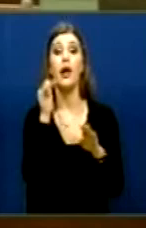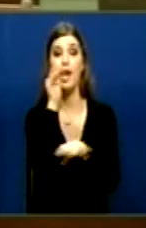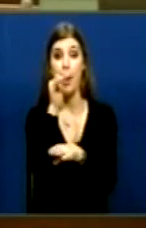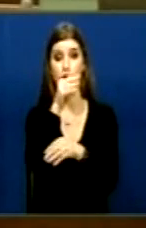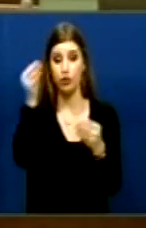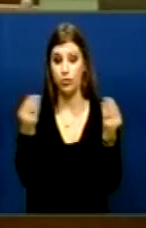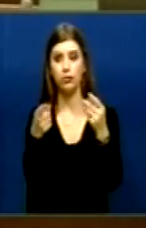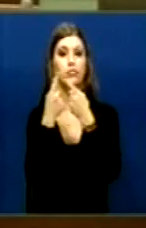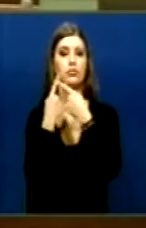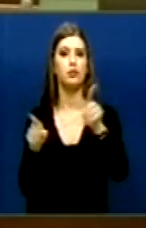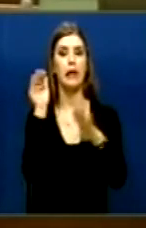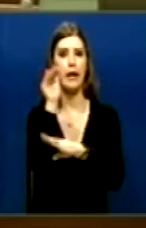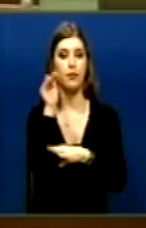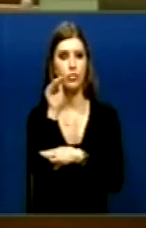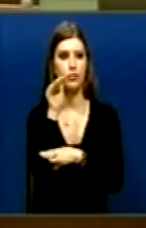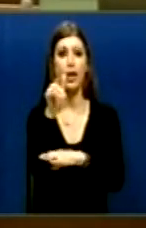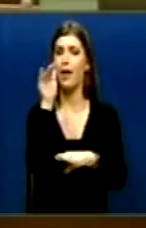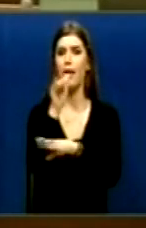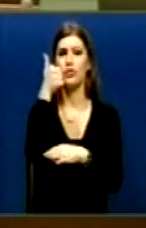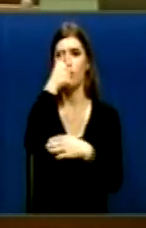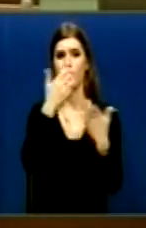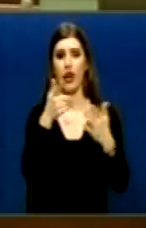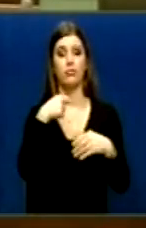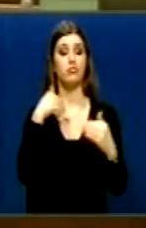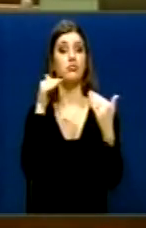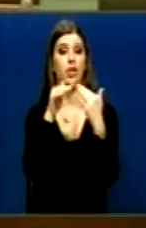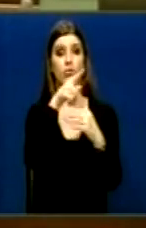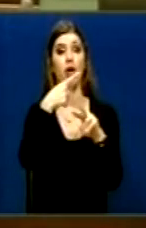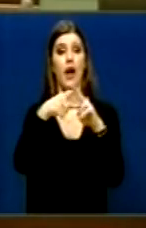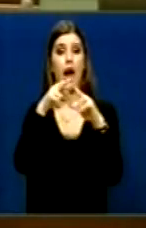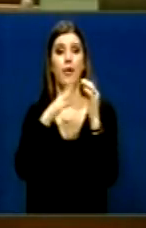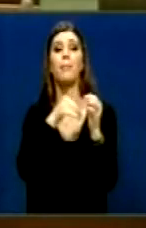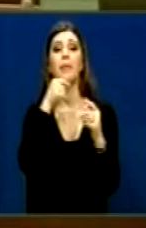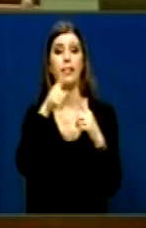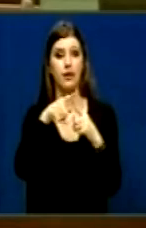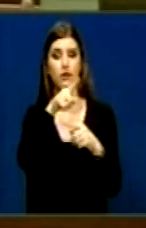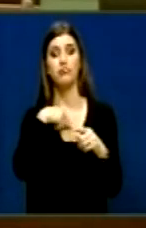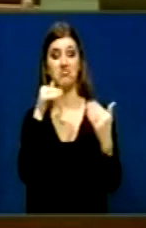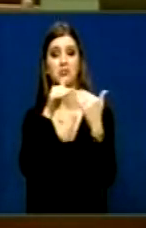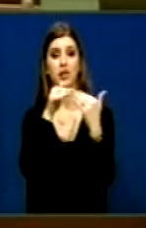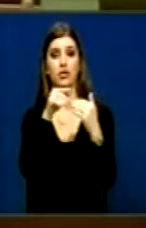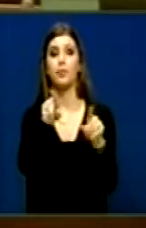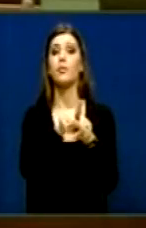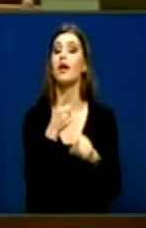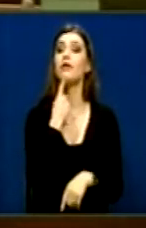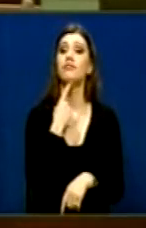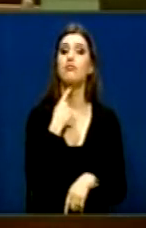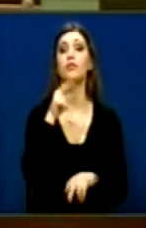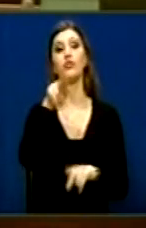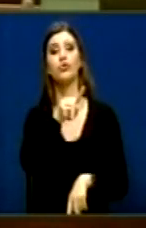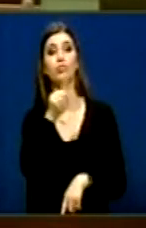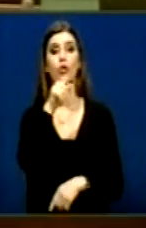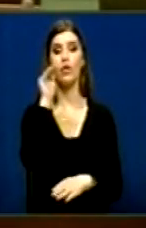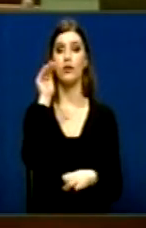Edhe raporti pajtona këtu o dhe me nëmkretohen hamiti përëmet të tjere që e thanë. Nuk është qështje e dëshirës atë po vullnetit Kryeministrit të i raportojë